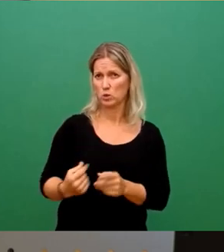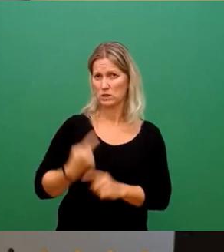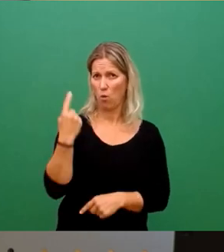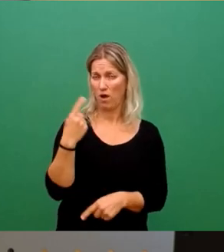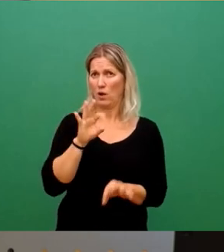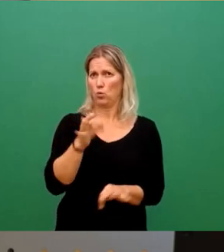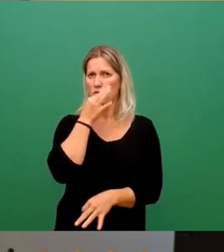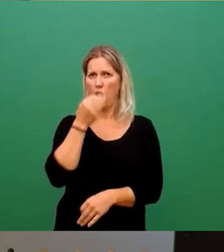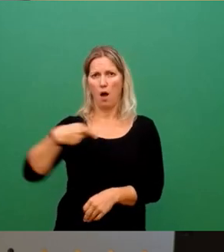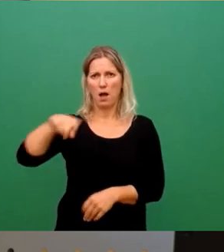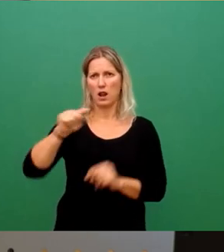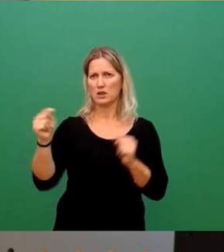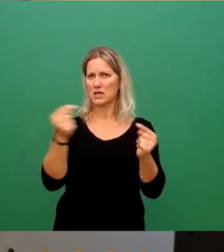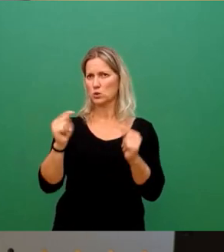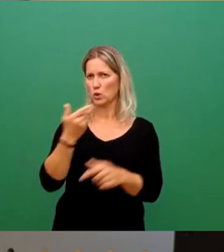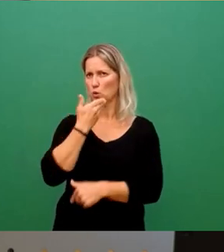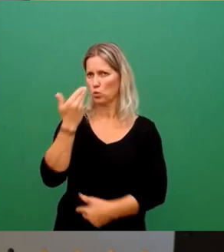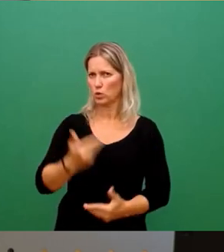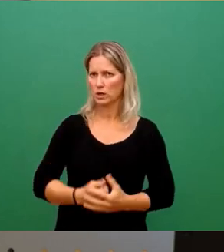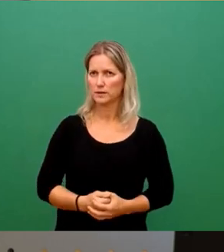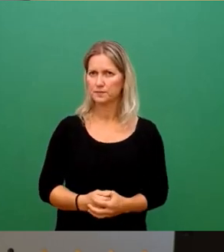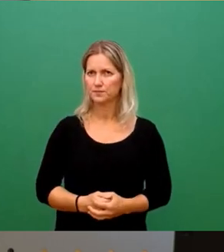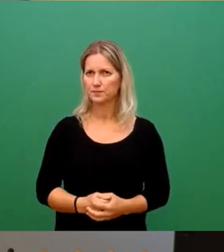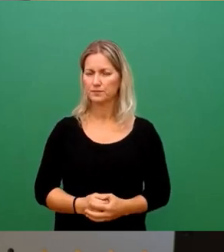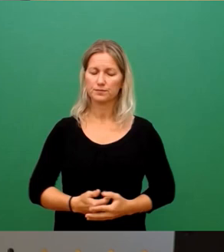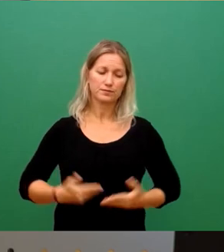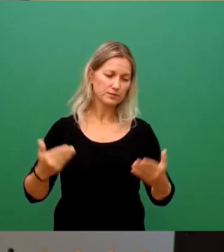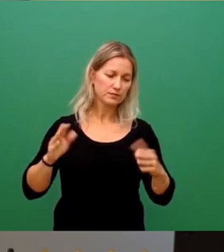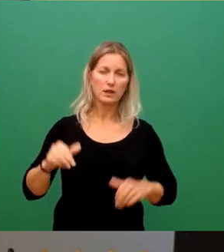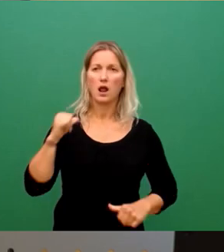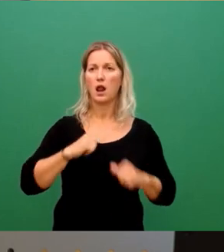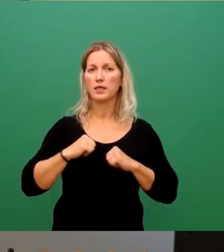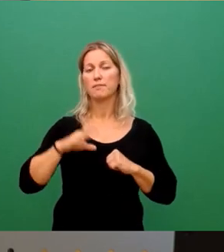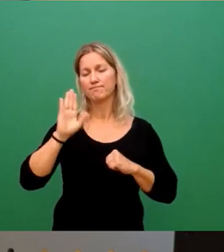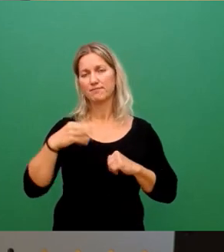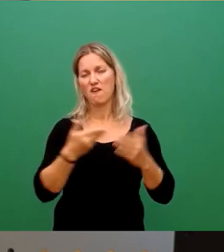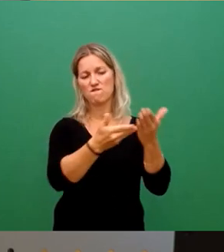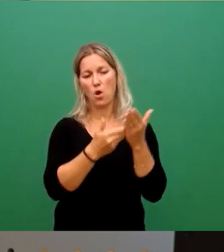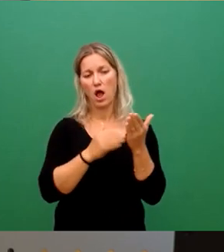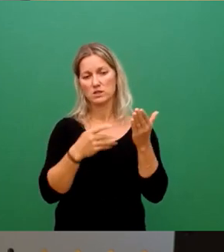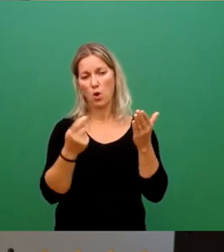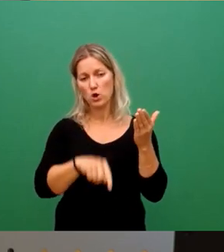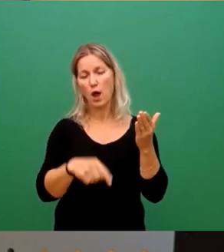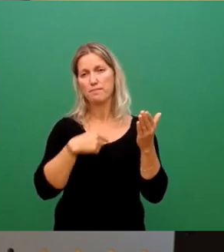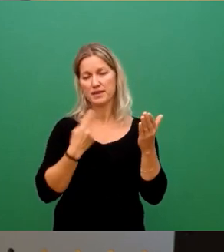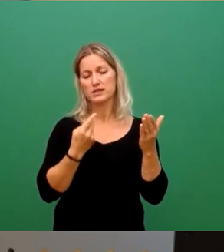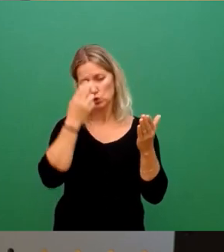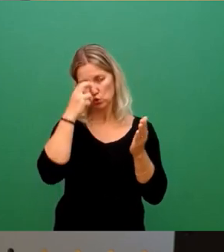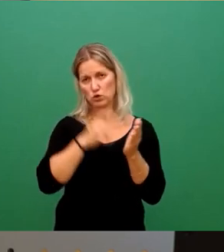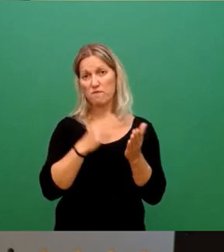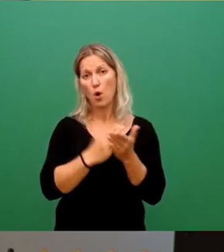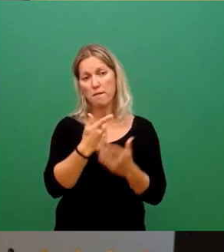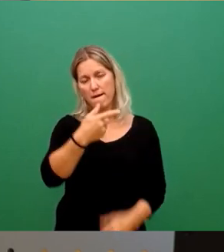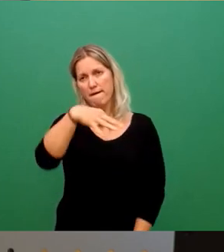Debatte. Grundsätzlich, leider werden wir der Vorlage zustimmen, da dies derzeit die einzige Möglichkeit darstellt,